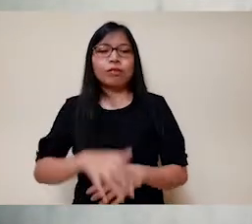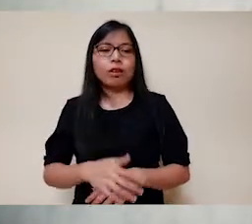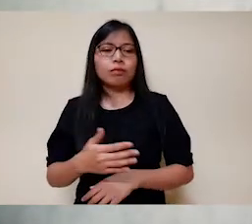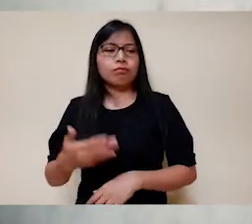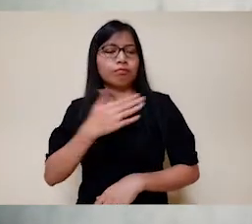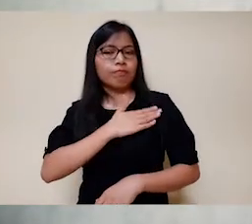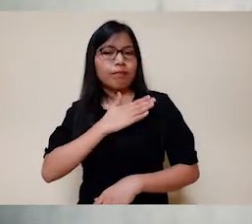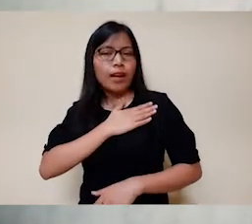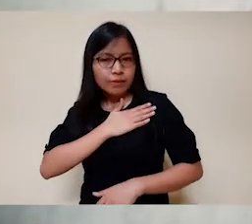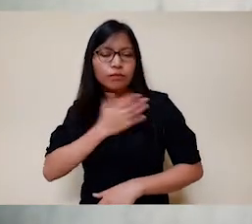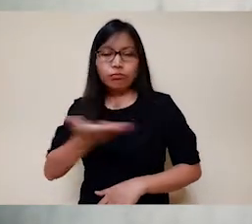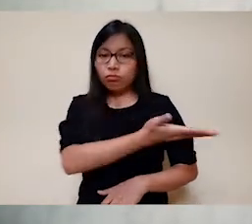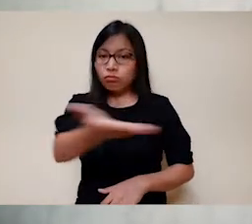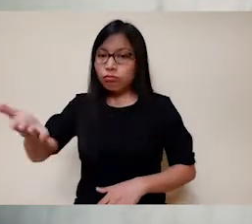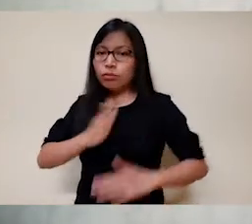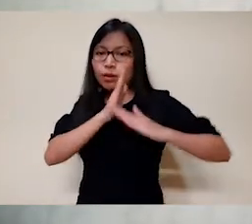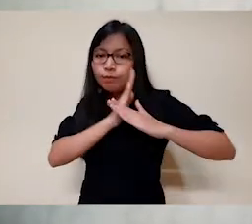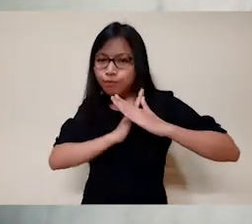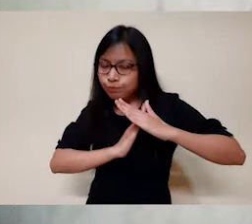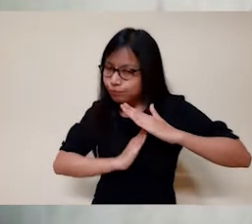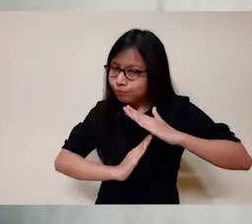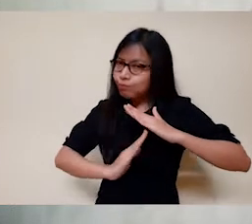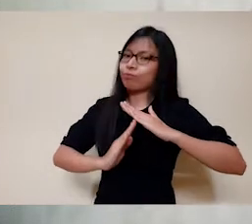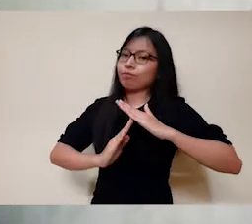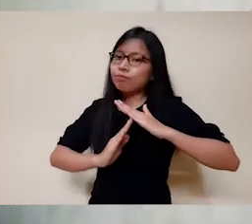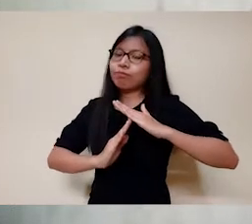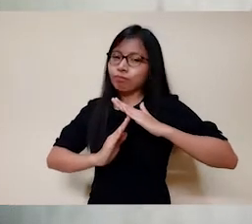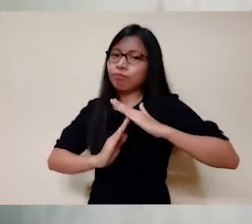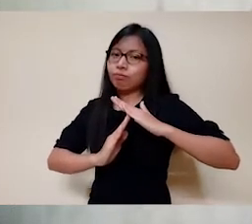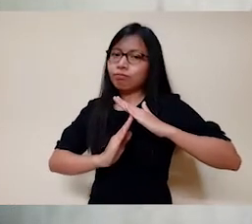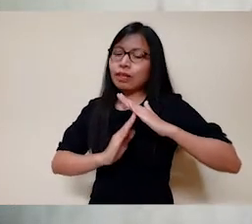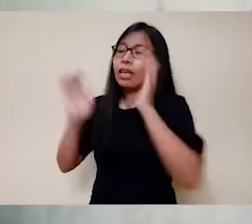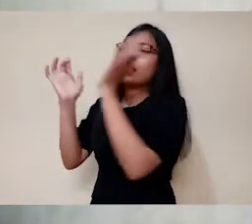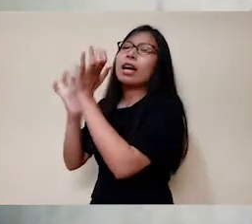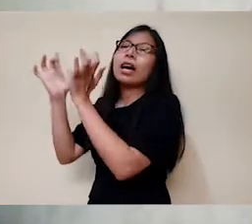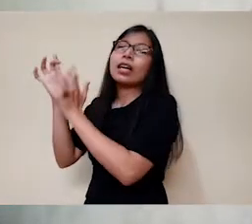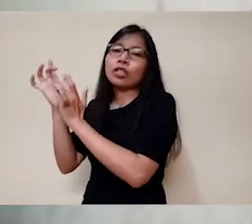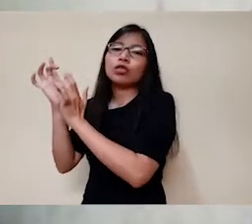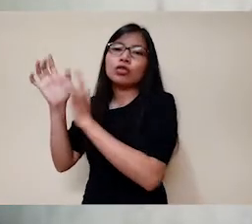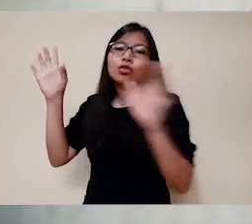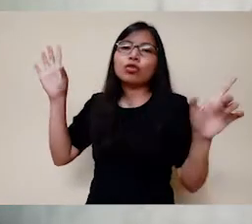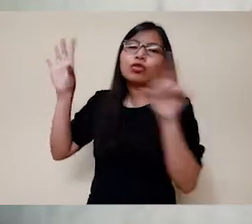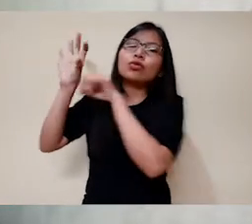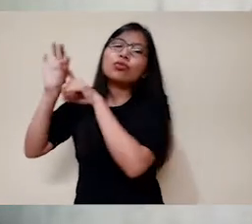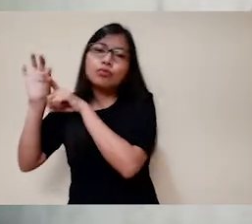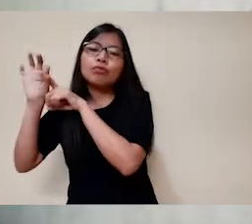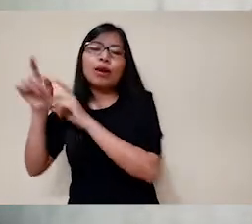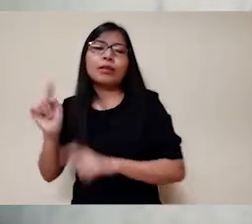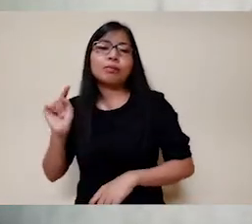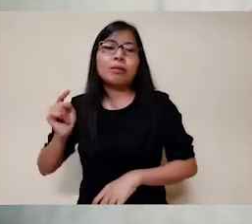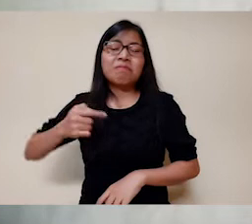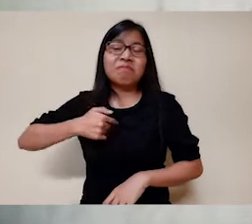merendahkan diri di hadapan Kristus, dan berpusat kepada Kristus. Sebab aku yang lama telah mati di dalam Kristus,